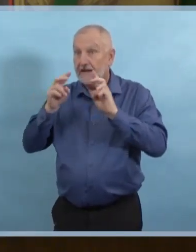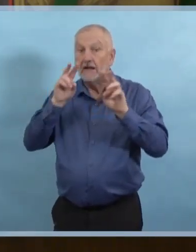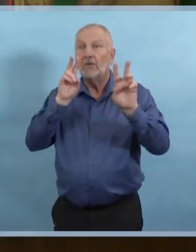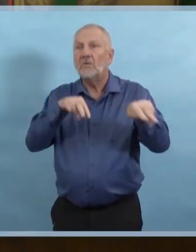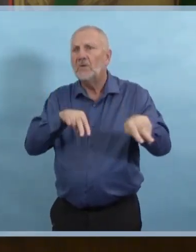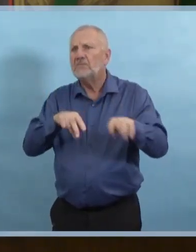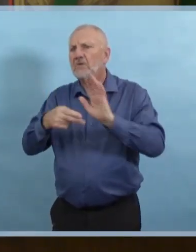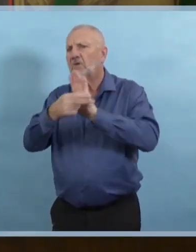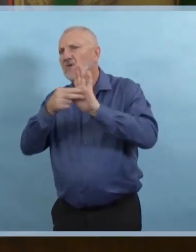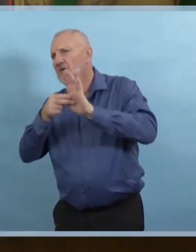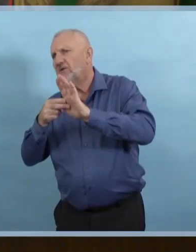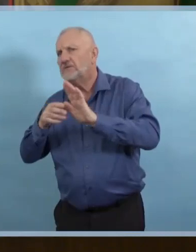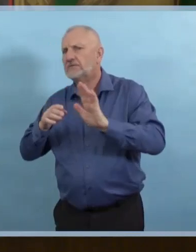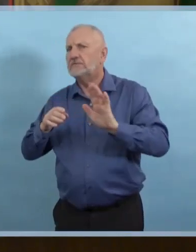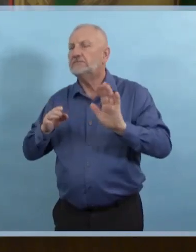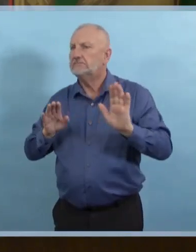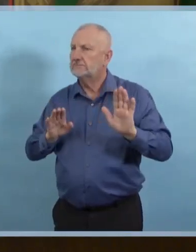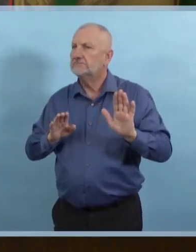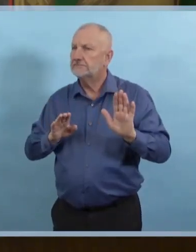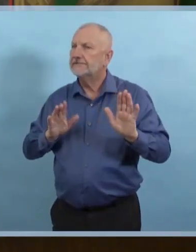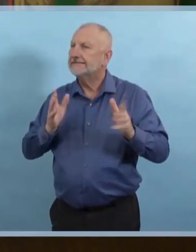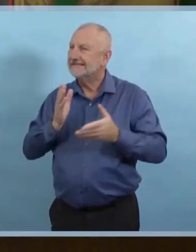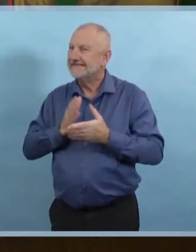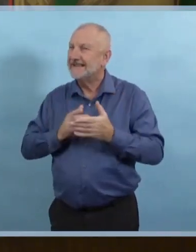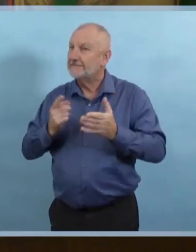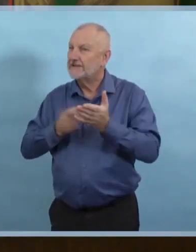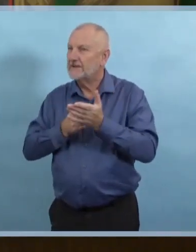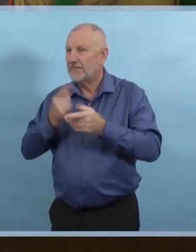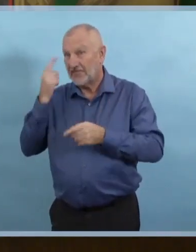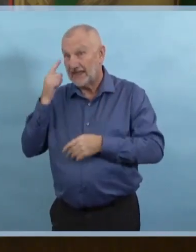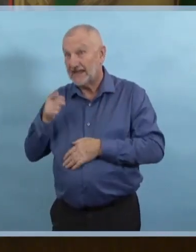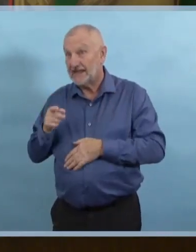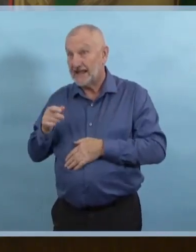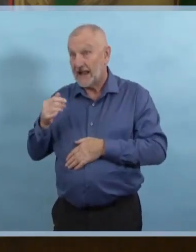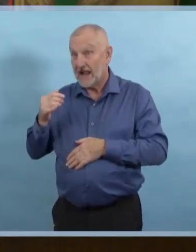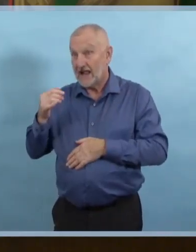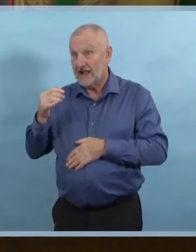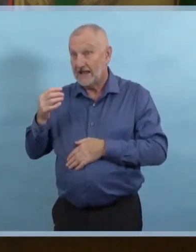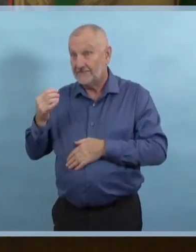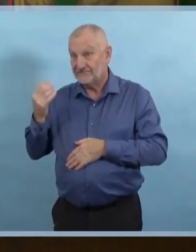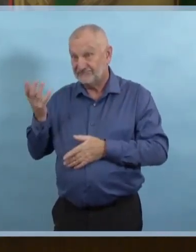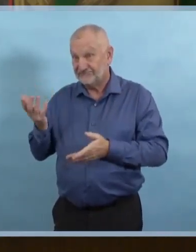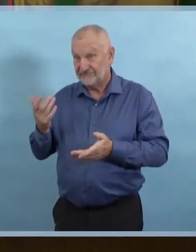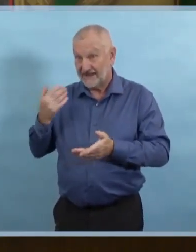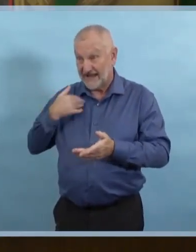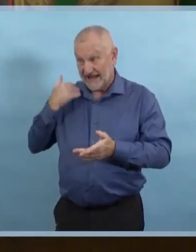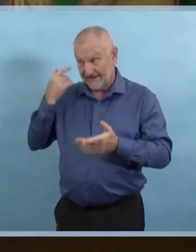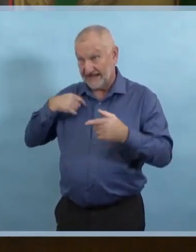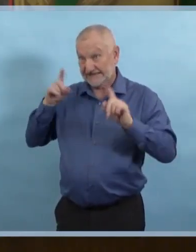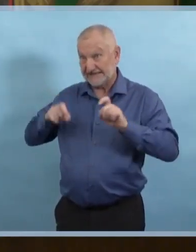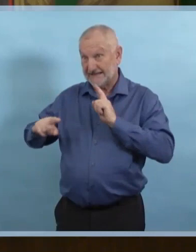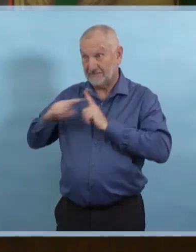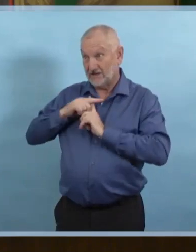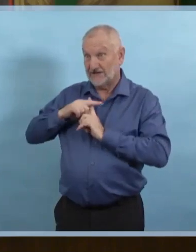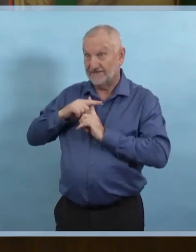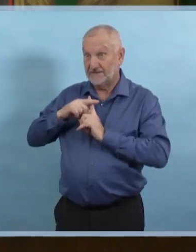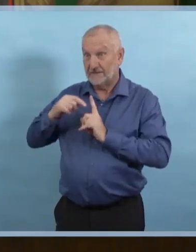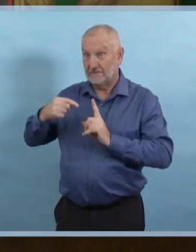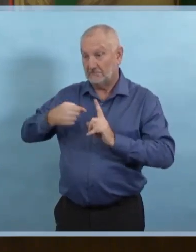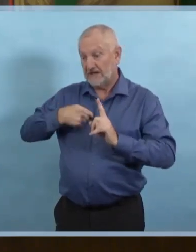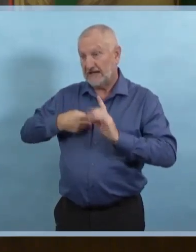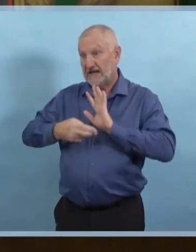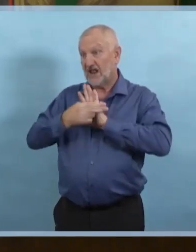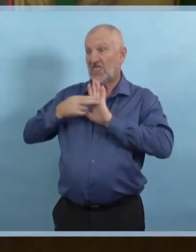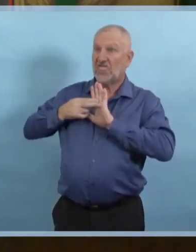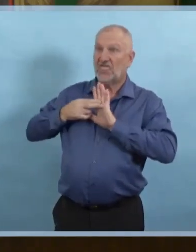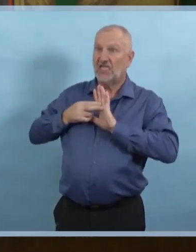décourage les gens à aller se faire dépister. Mais nous voyons des gens qui n'ont aucun égard pour le risque qu'ils transmettent aux